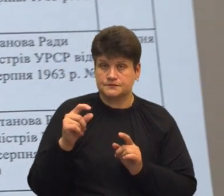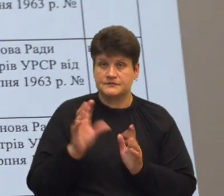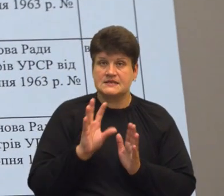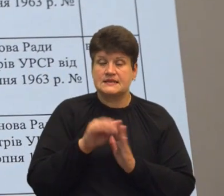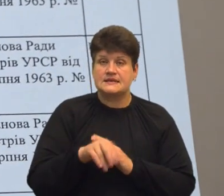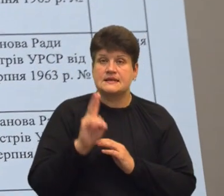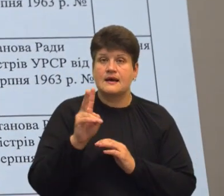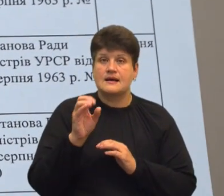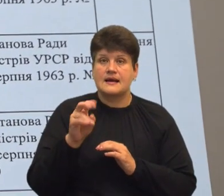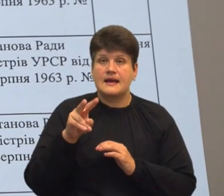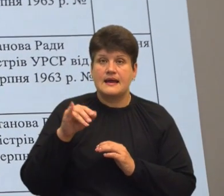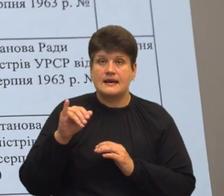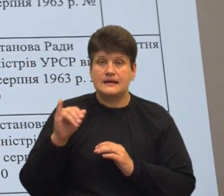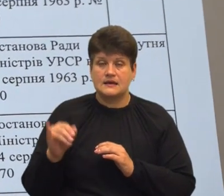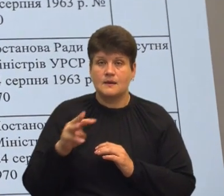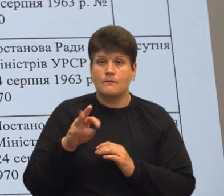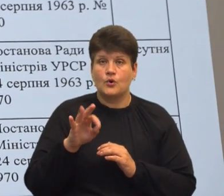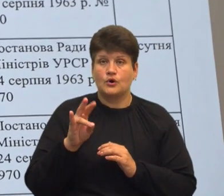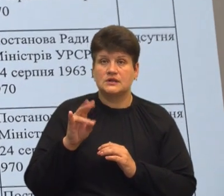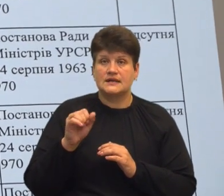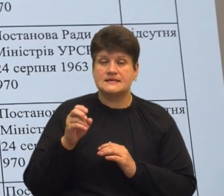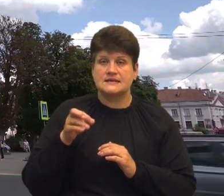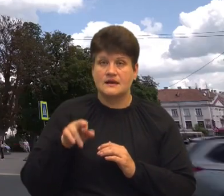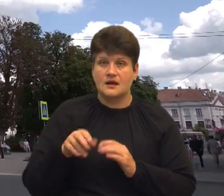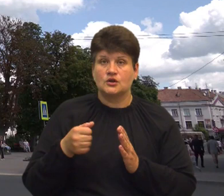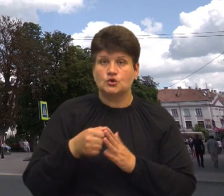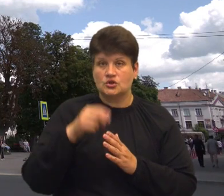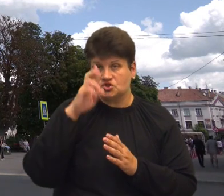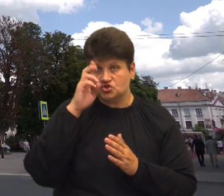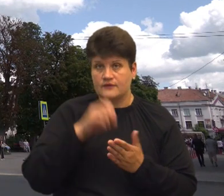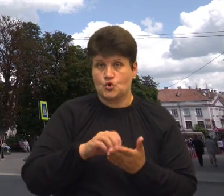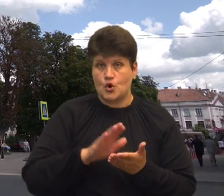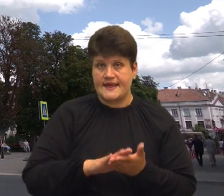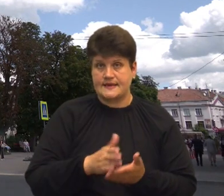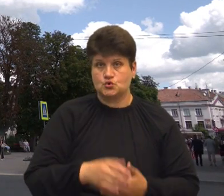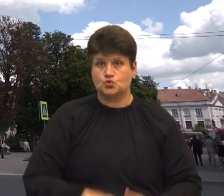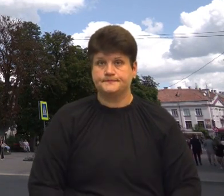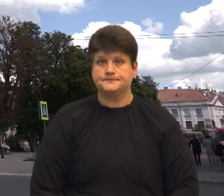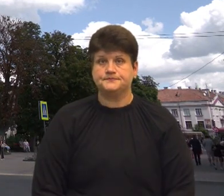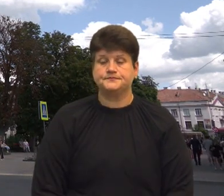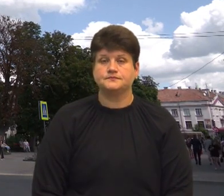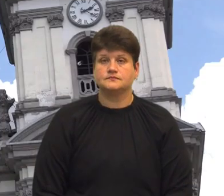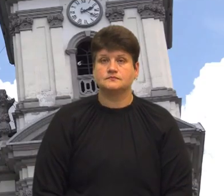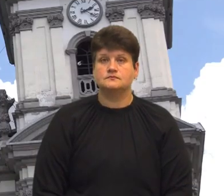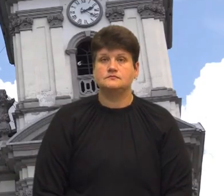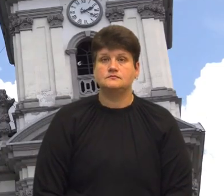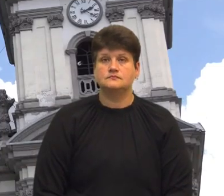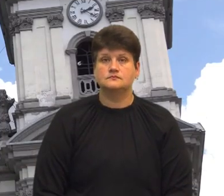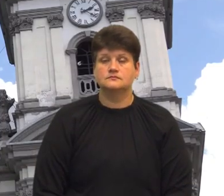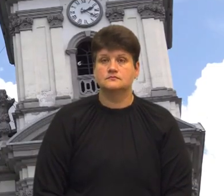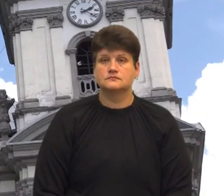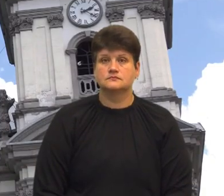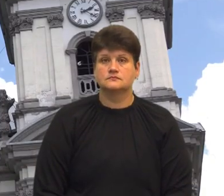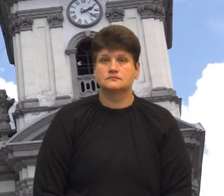келії монастиря домініканів до державного реєстру Любов Гадомська, Андрій Бодак, Василь Панчук, Суспільне новини,